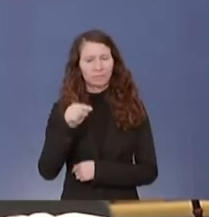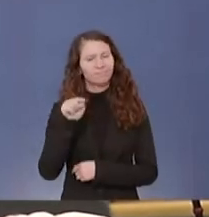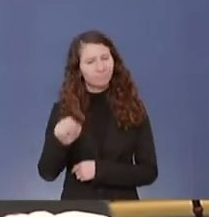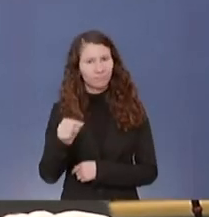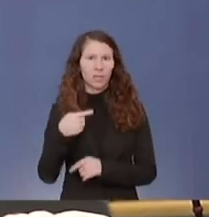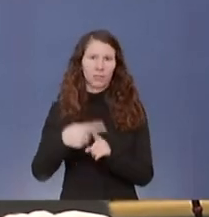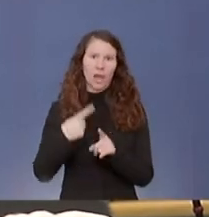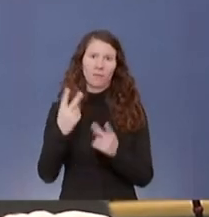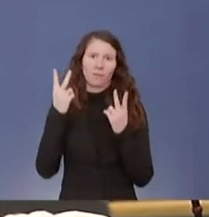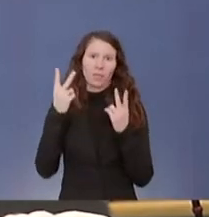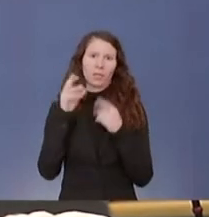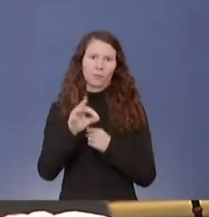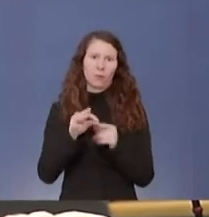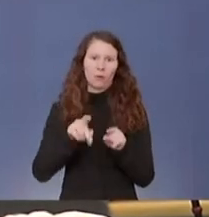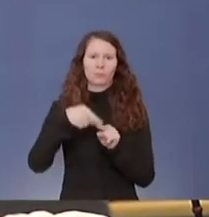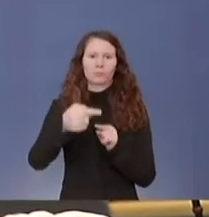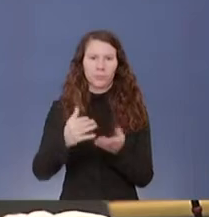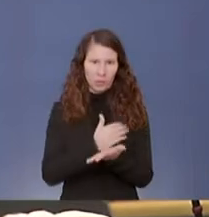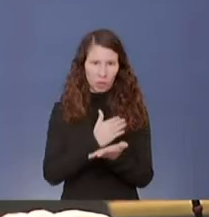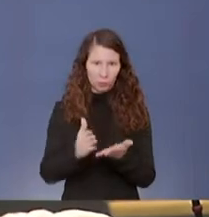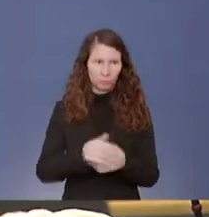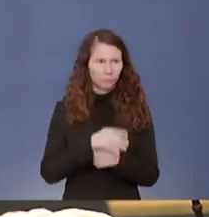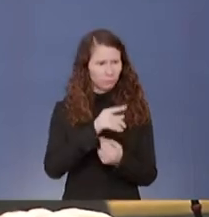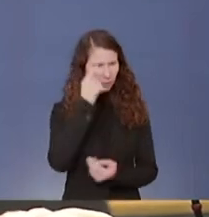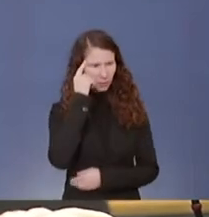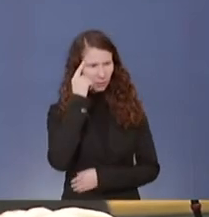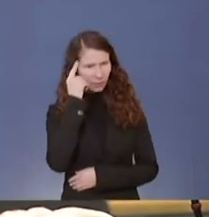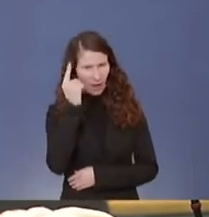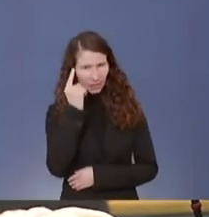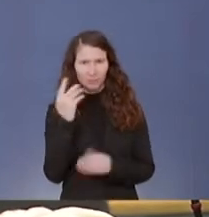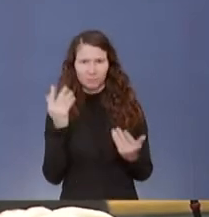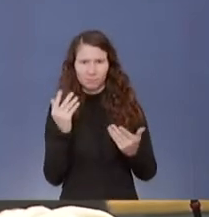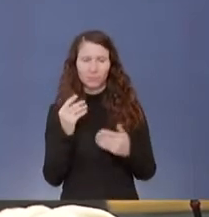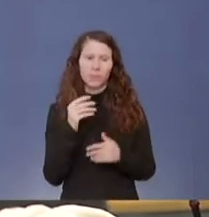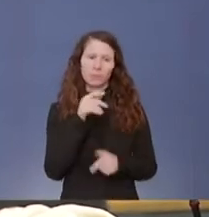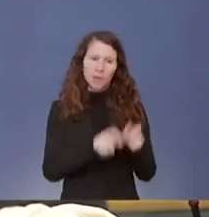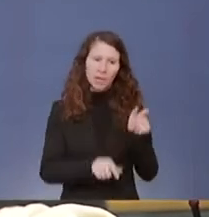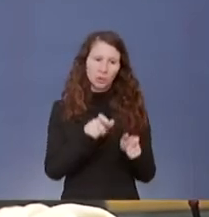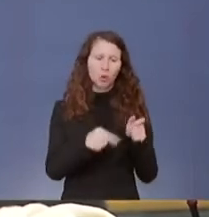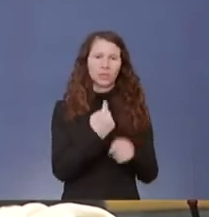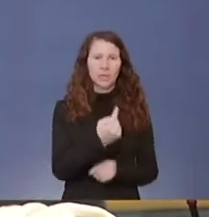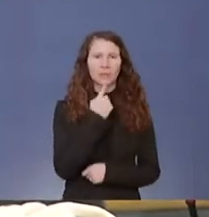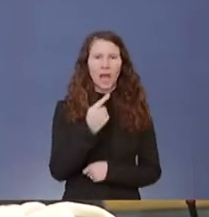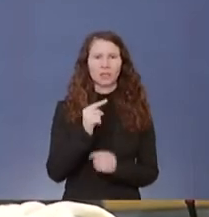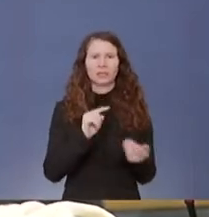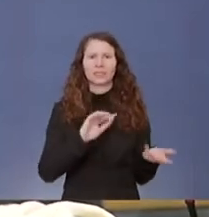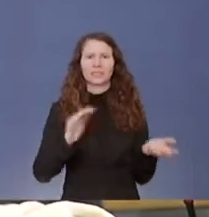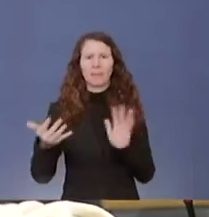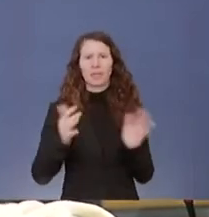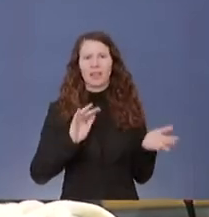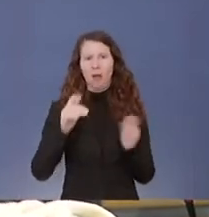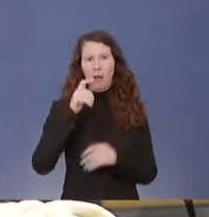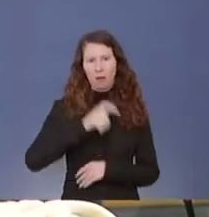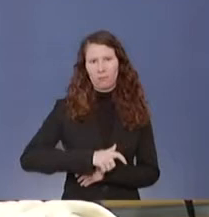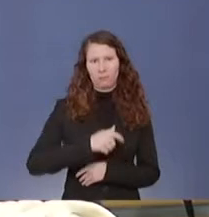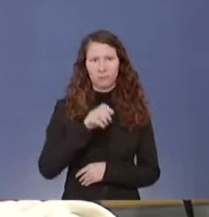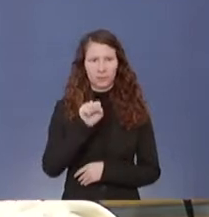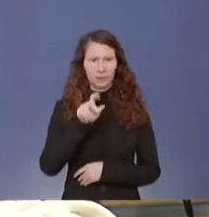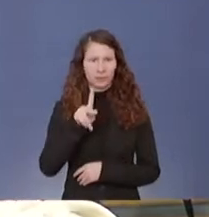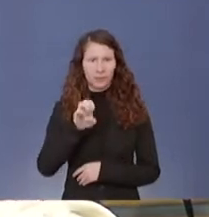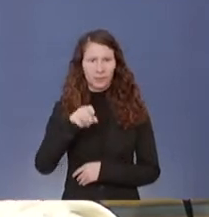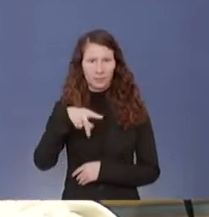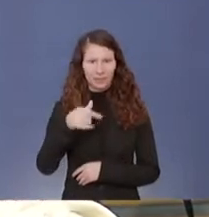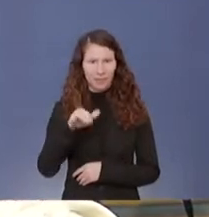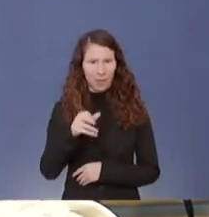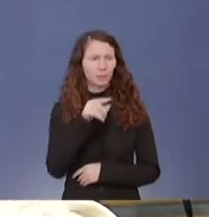Kriterium genannt hat. Sie wissen, von Menschen, die sich als Skeptiker bezeichnen, häufig gesagt wird, ja, da